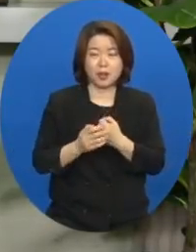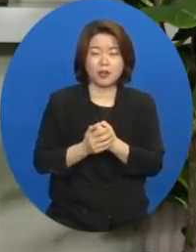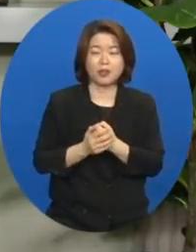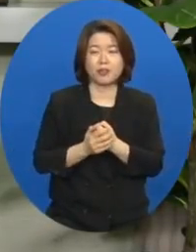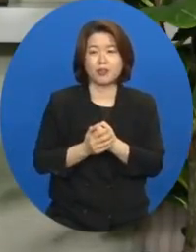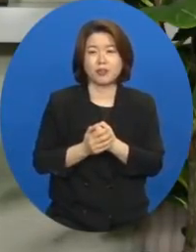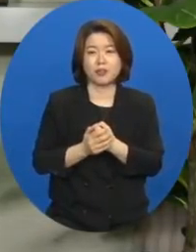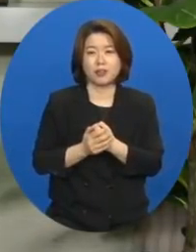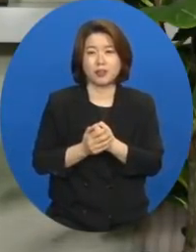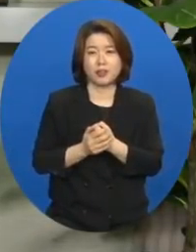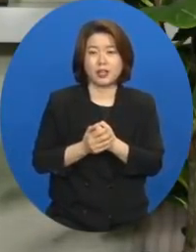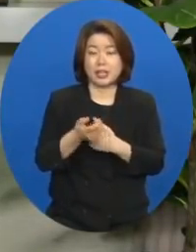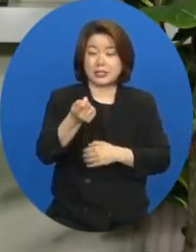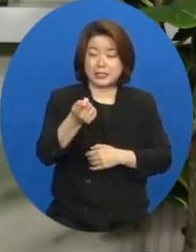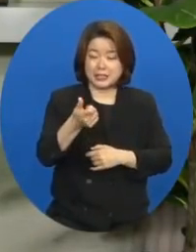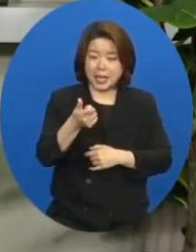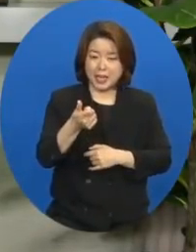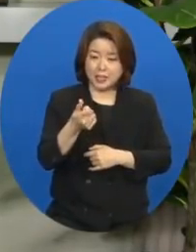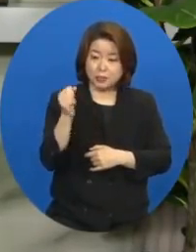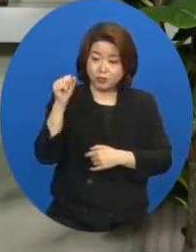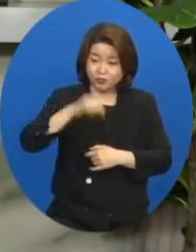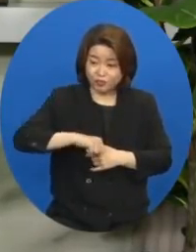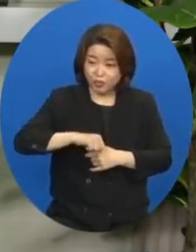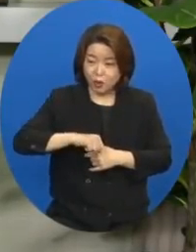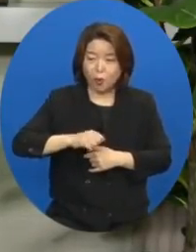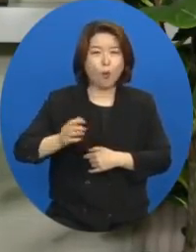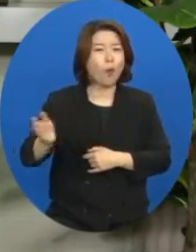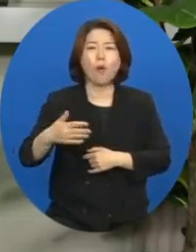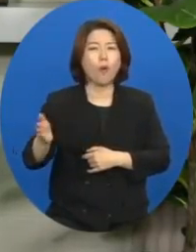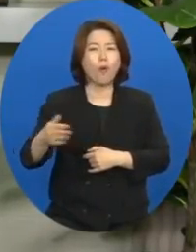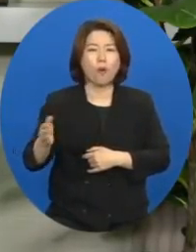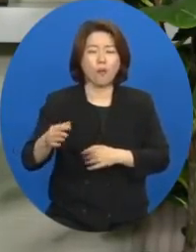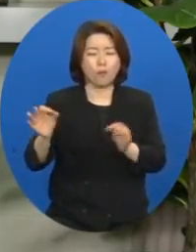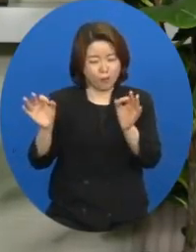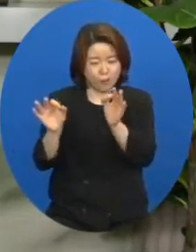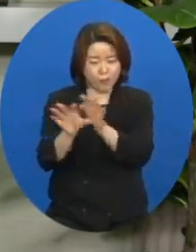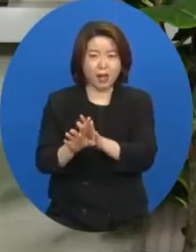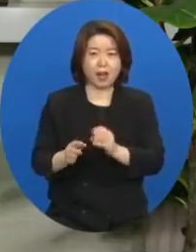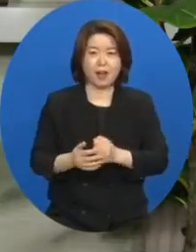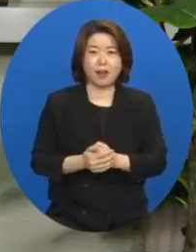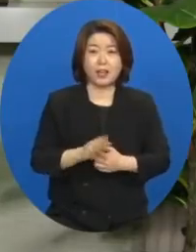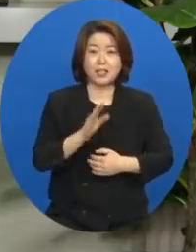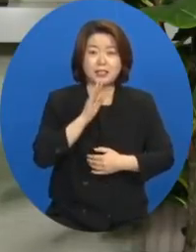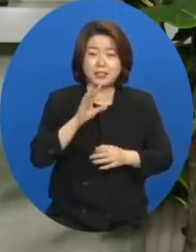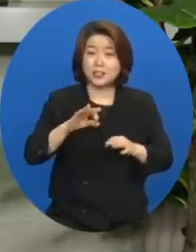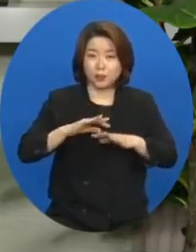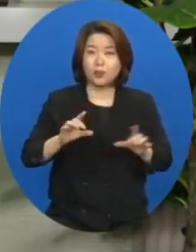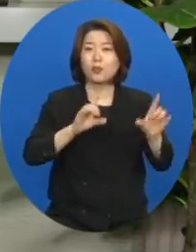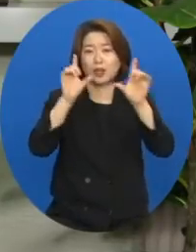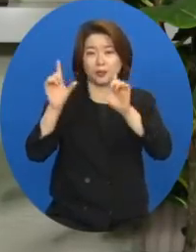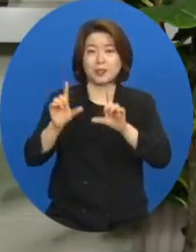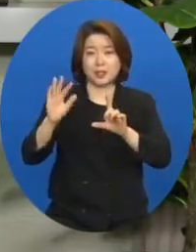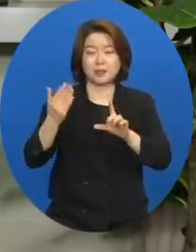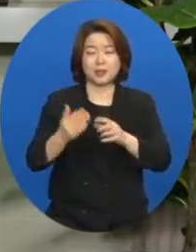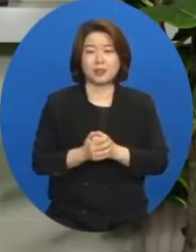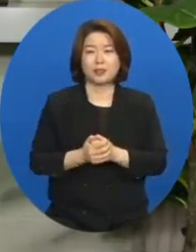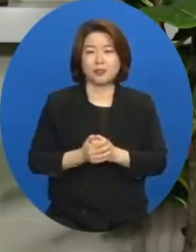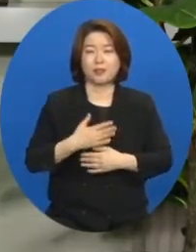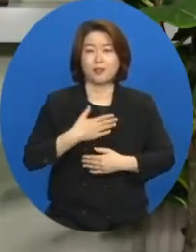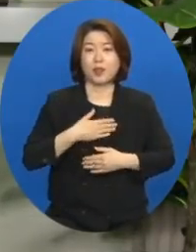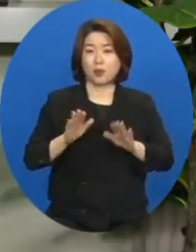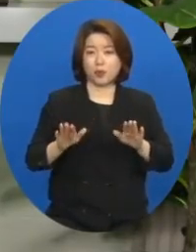작은 불순종도 없게 됩니다. 그건 정말 놀라운 삶이죠. 저는 오늘